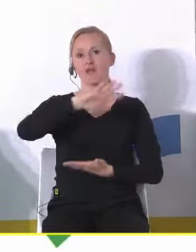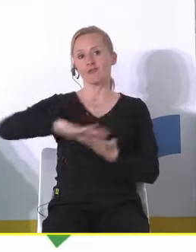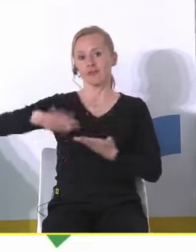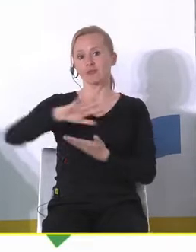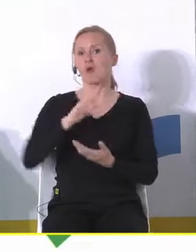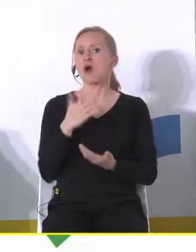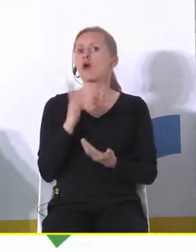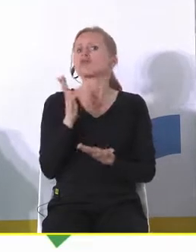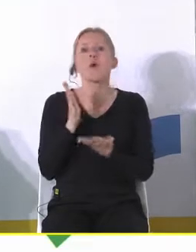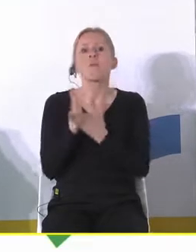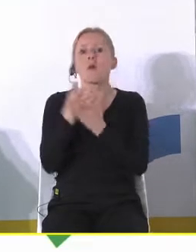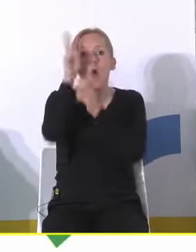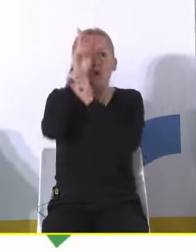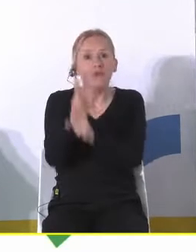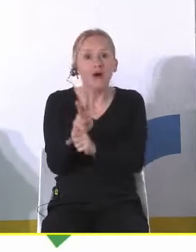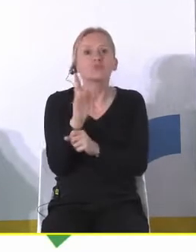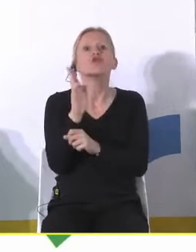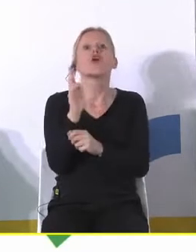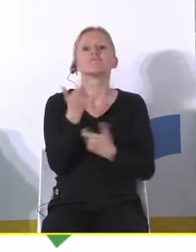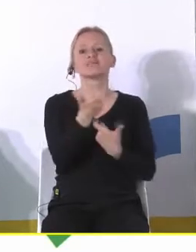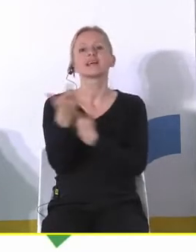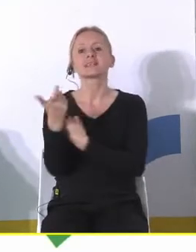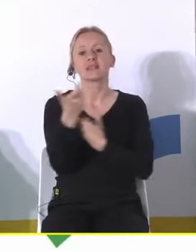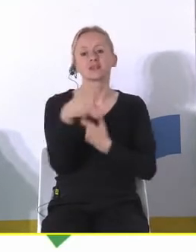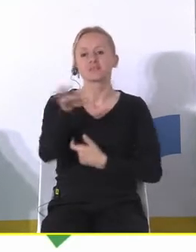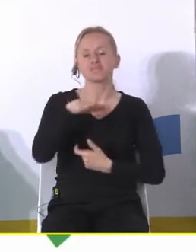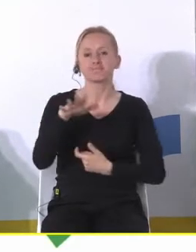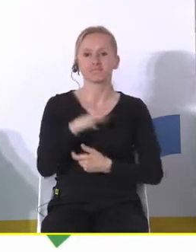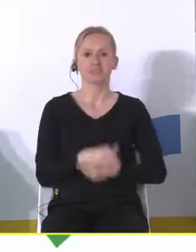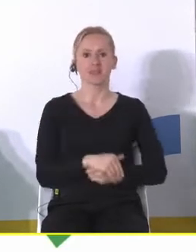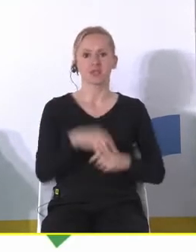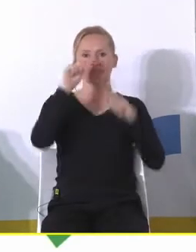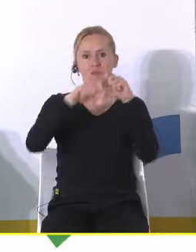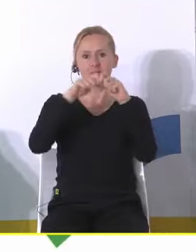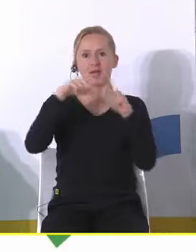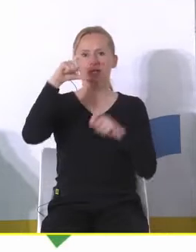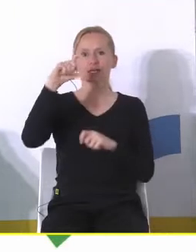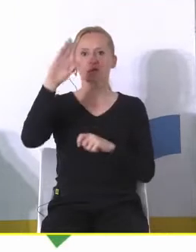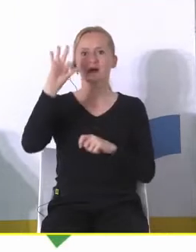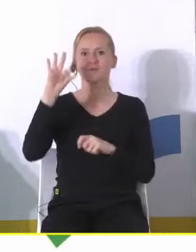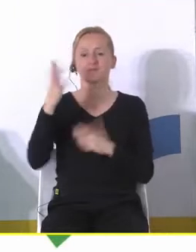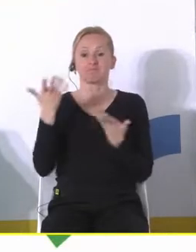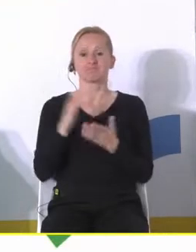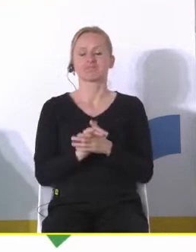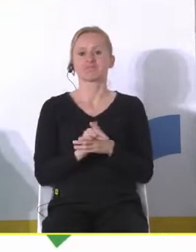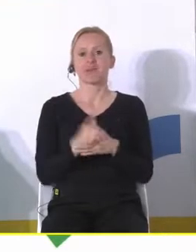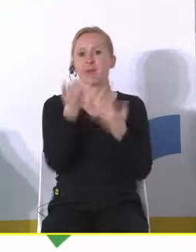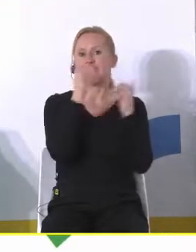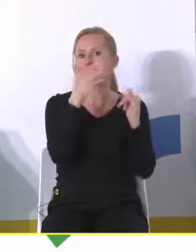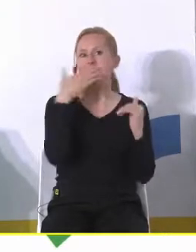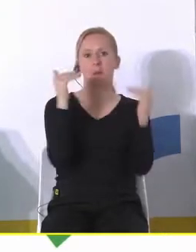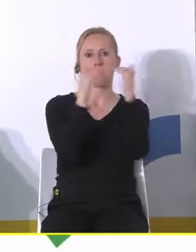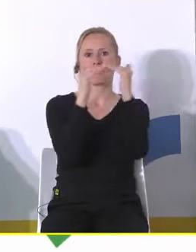komu pan najbardziej pani ufa no to strażakom tak właśnie w rankingu CBOSu to tam nikt im nie jest w stanie